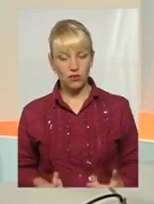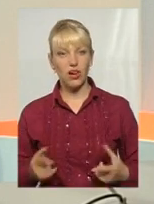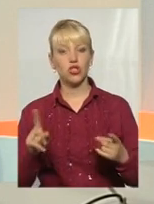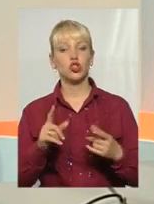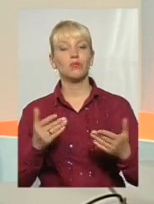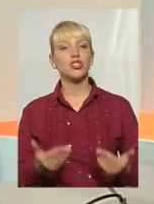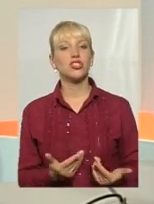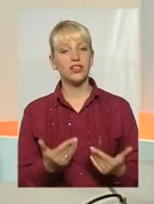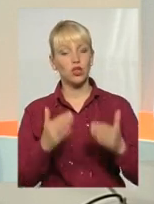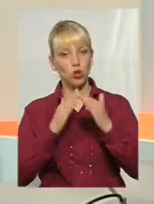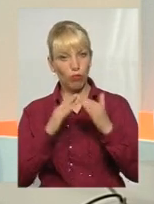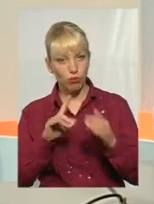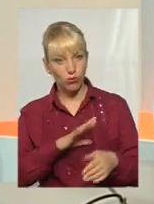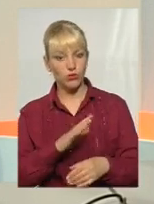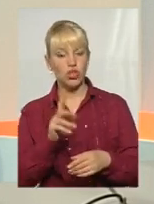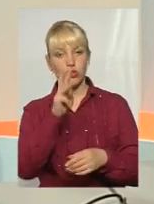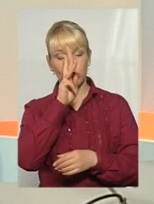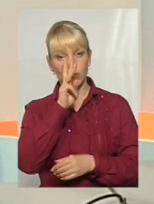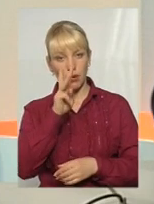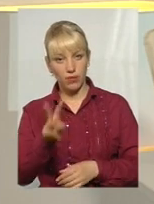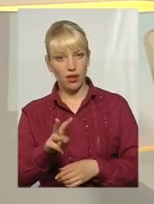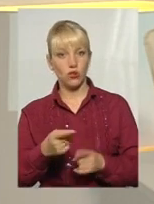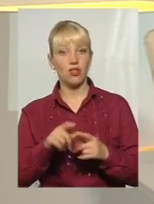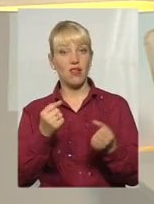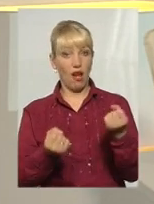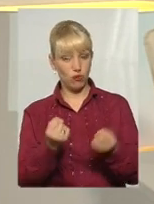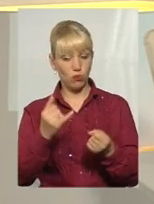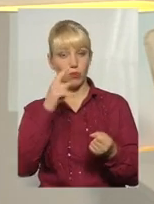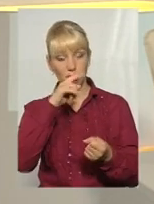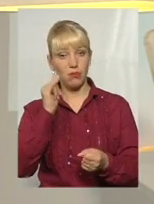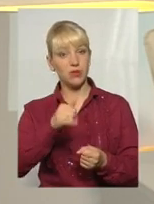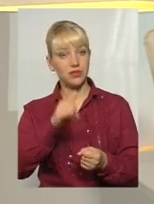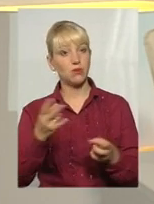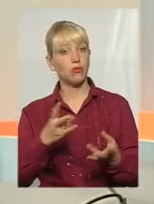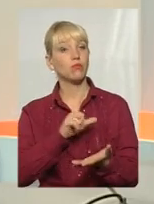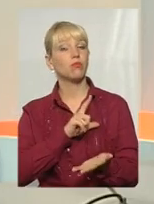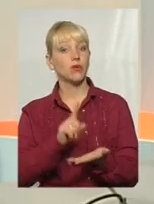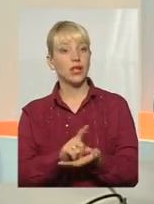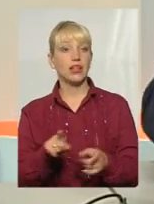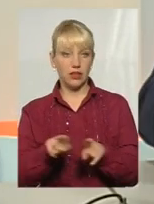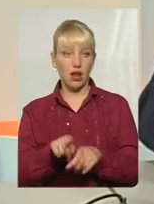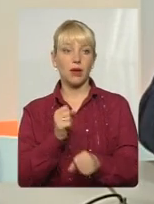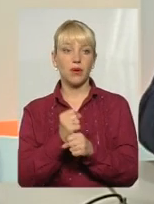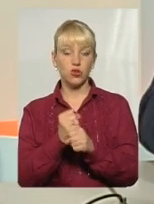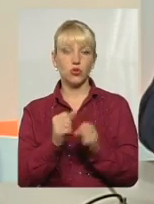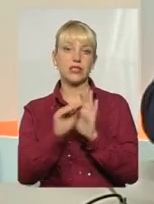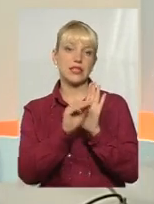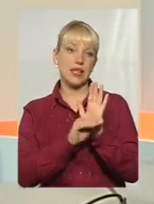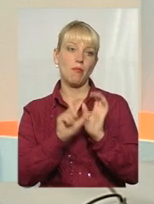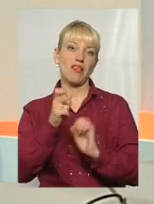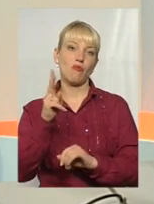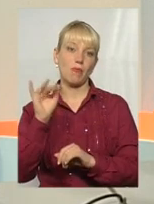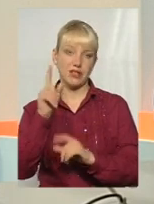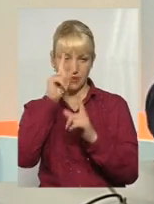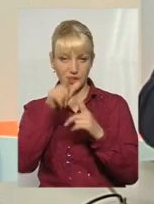якусь квартплату заплатили. І в тому числі і автомобіль, хоч заправили, якщо він на своїм автомобілі. Так працює система в європейських країнах.